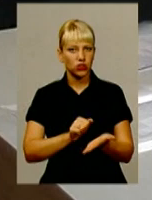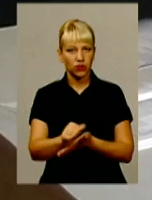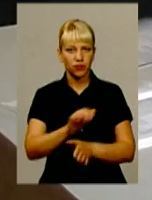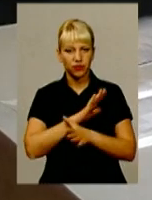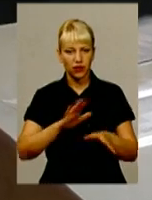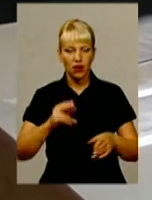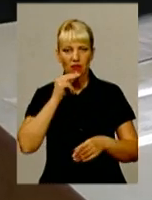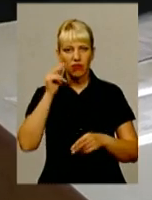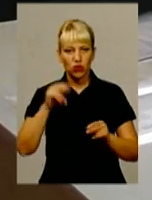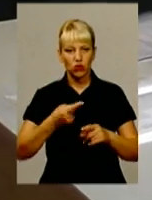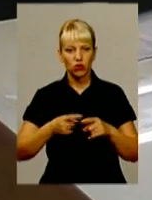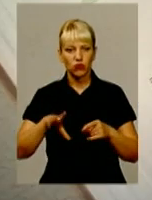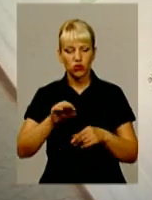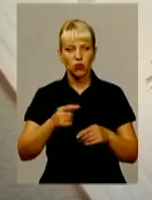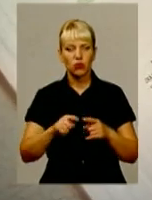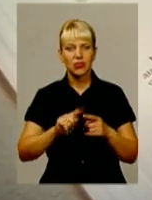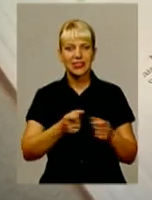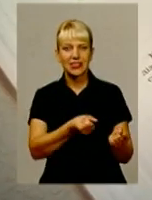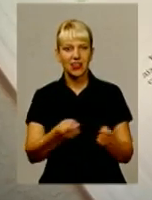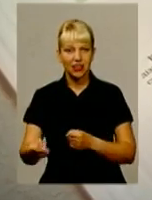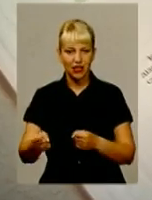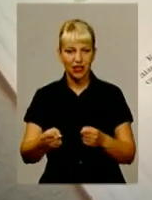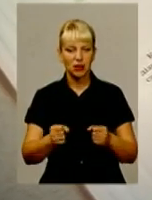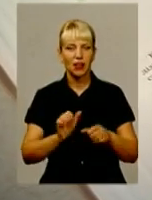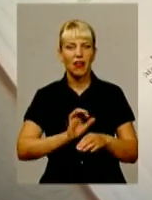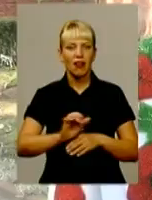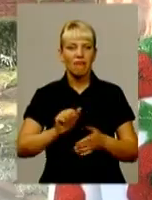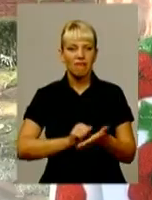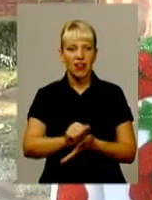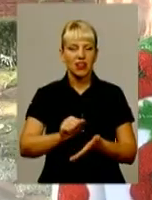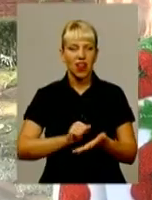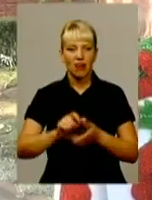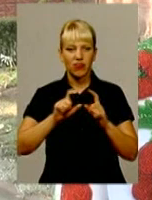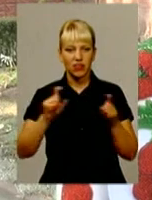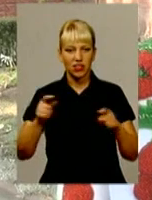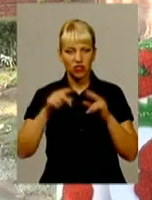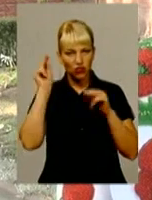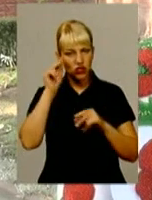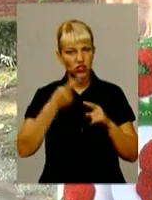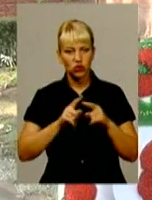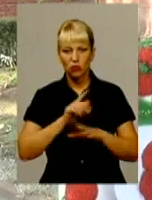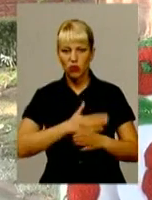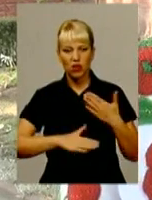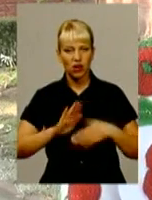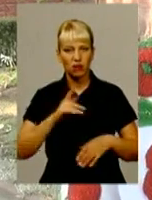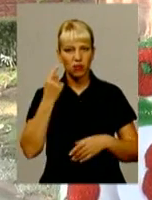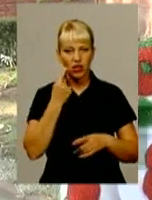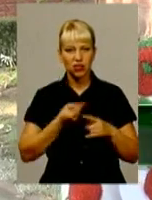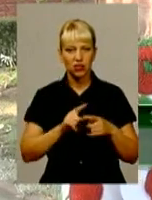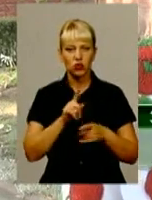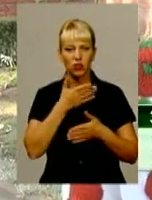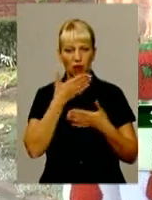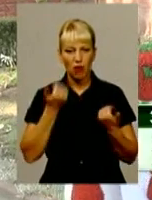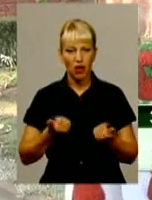кажуть, що воно у всьому затримки видавництв. Тим часом вчителі такій новині не раді. Дуже прикро те, що немає підручників.